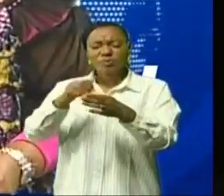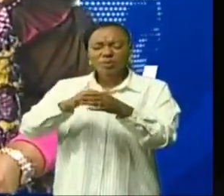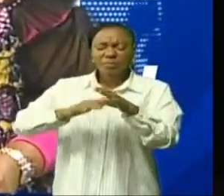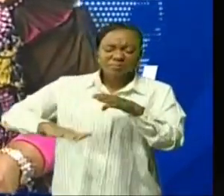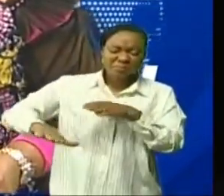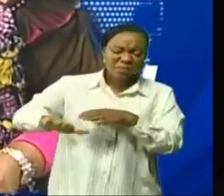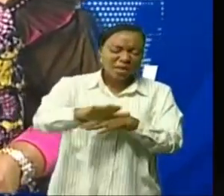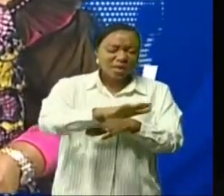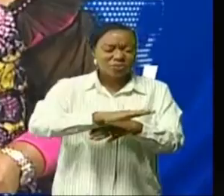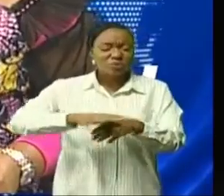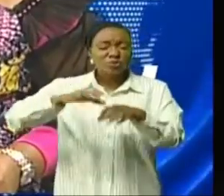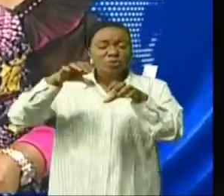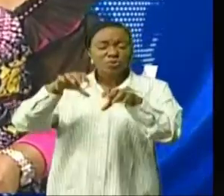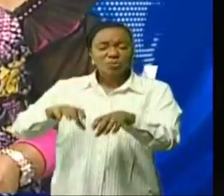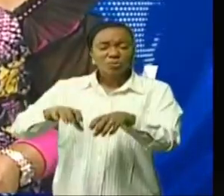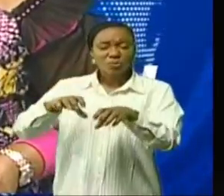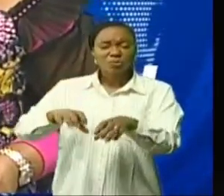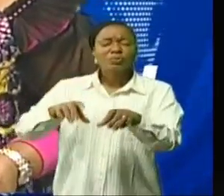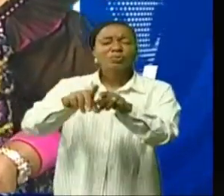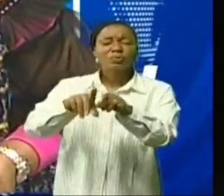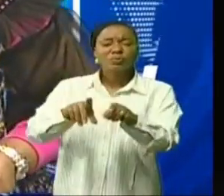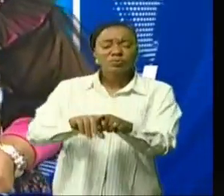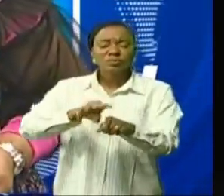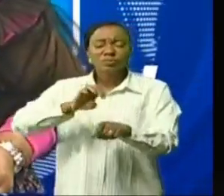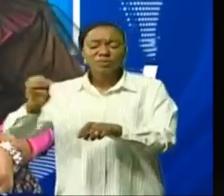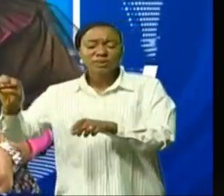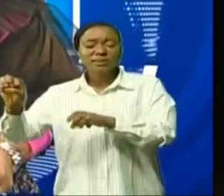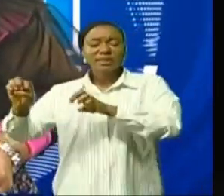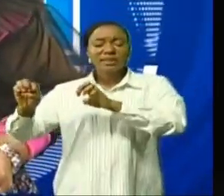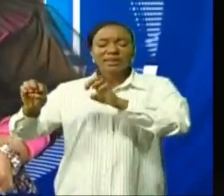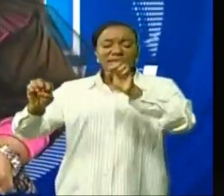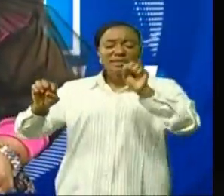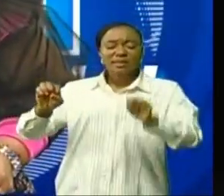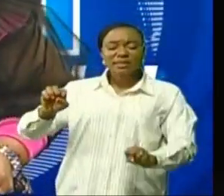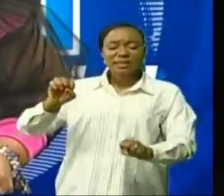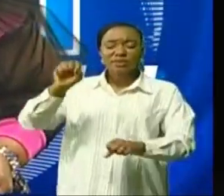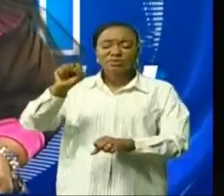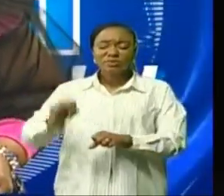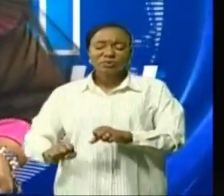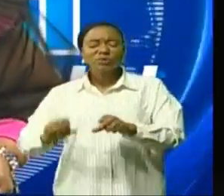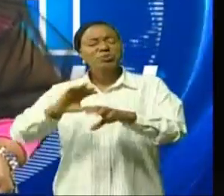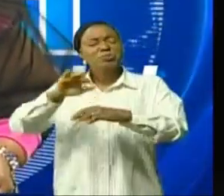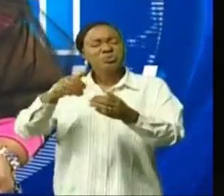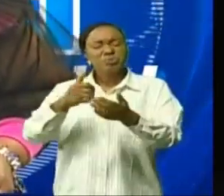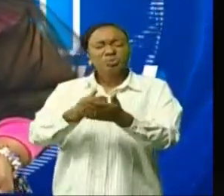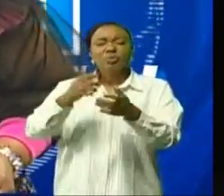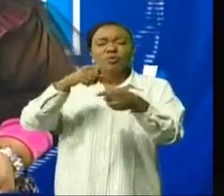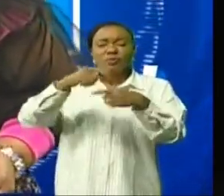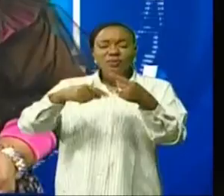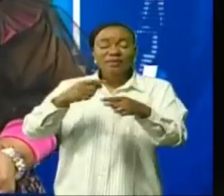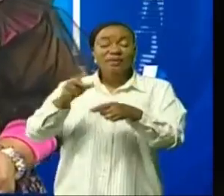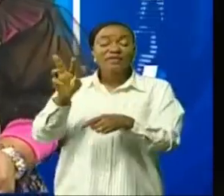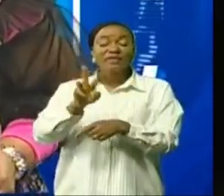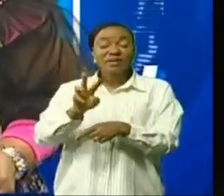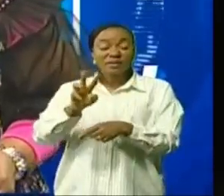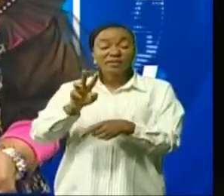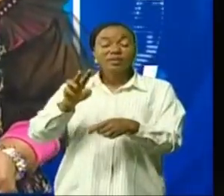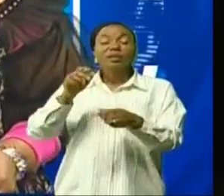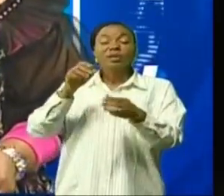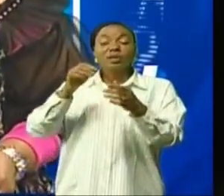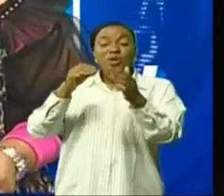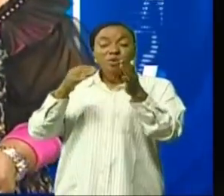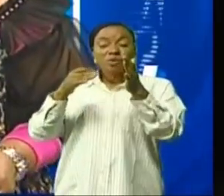les zones d'approvisionnement du pays, ouest, est et sud, applicable à partir du vendredi 8